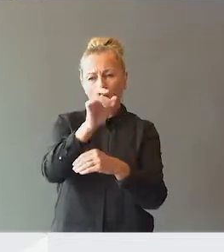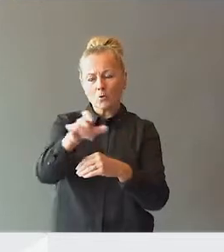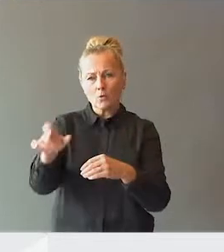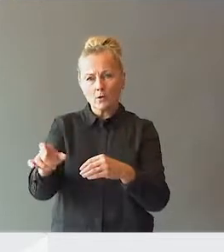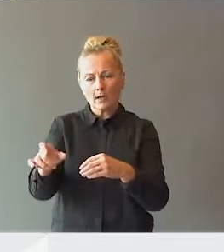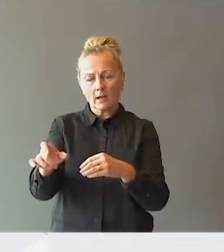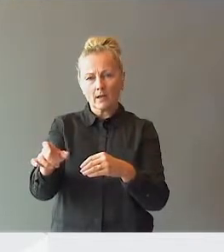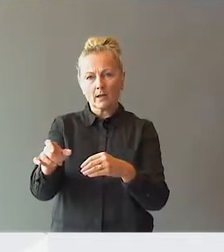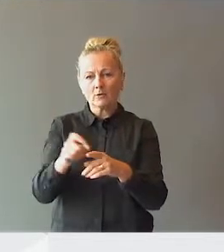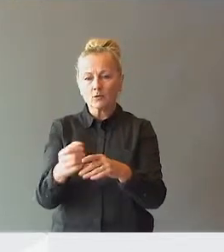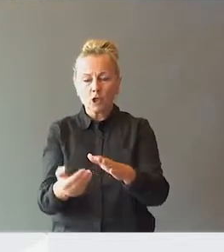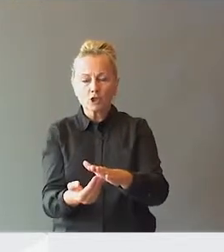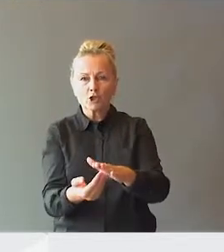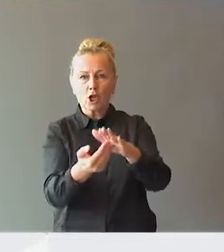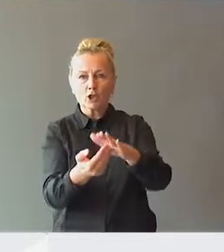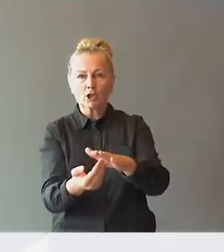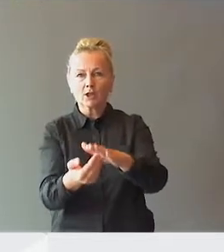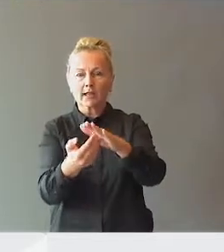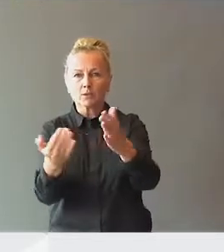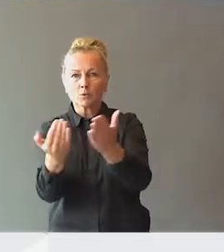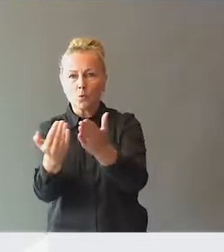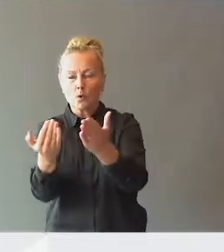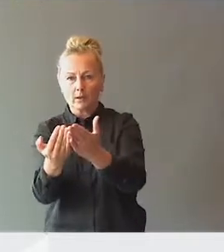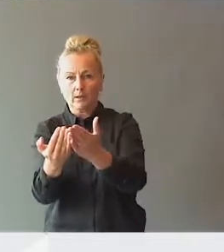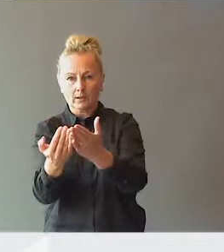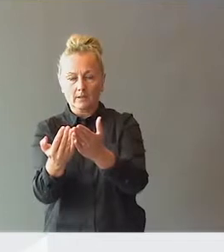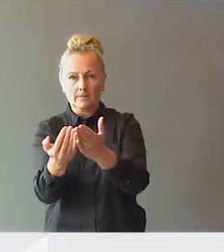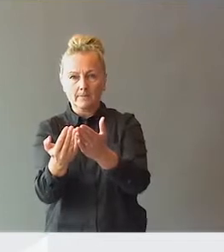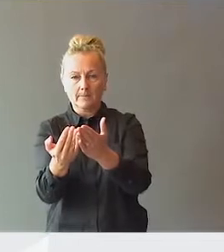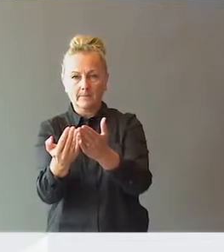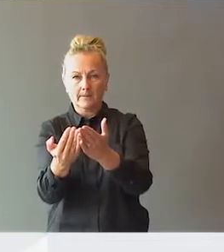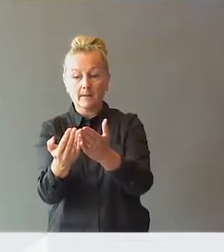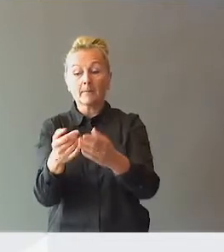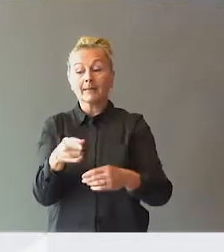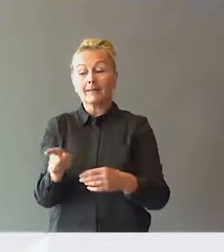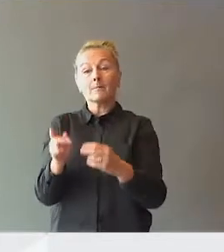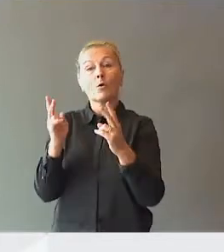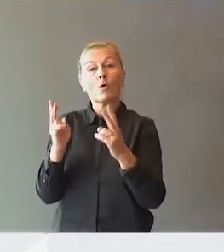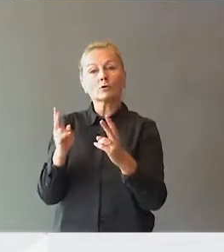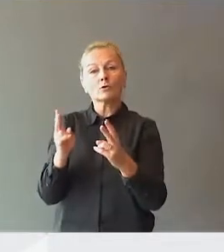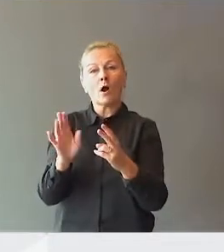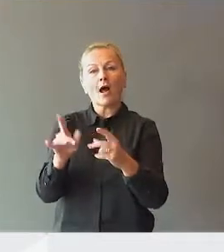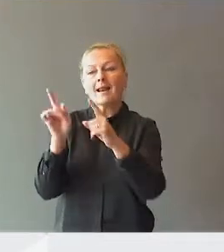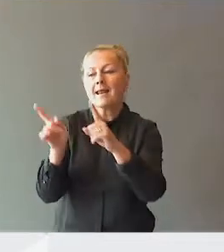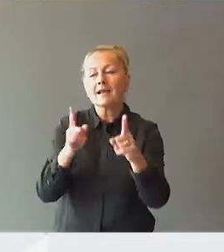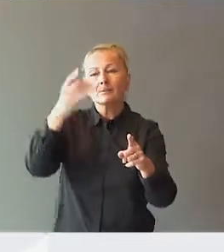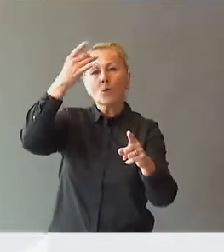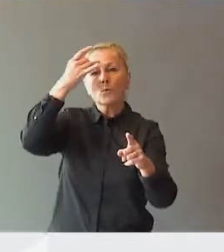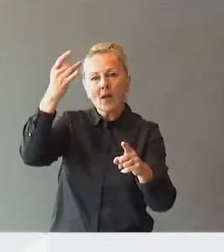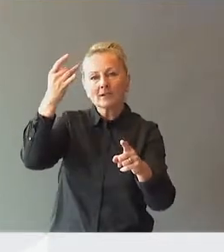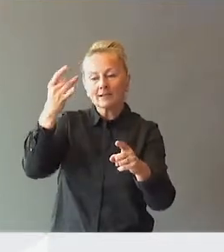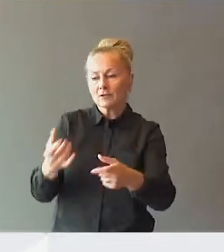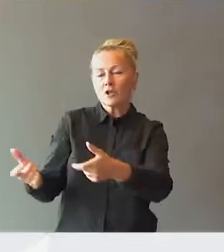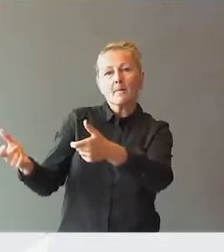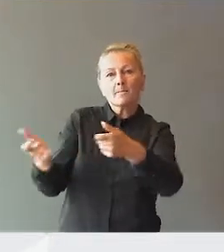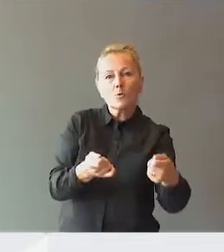skal støtte opp om skolen. Men de må også ha lærere som har kompetanse til